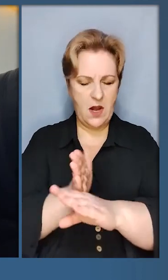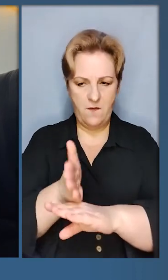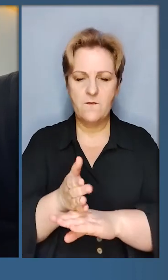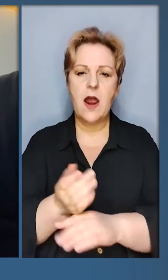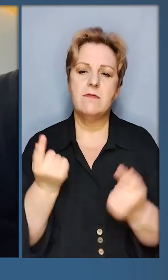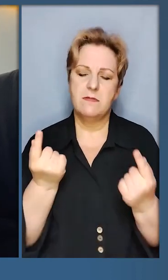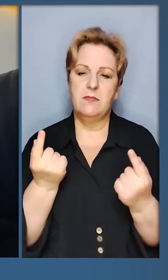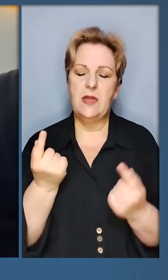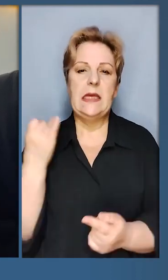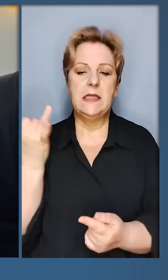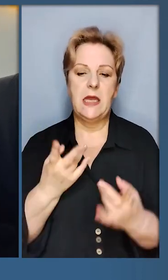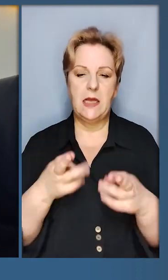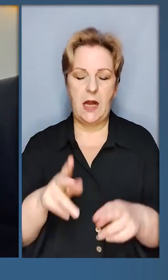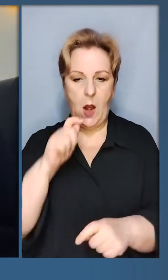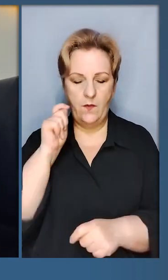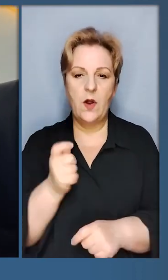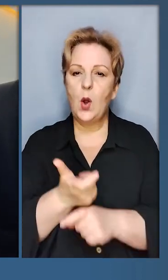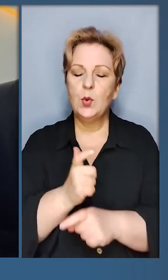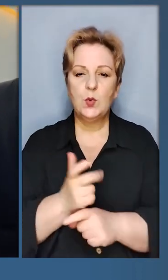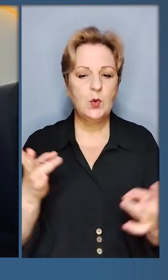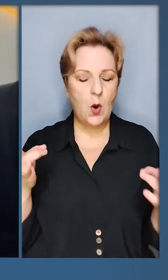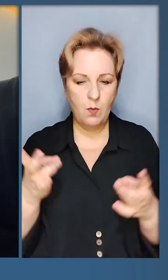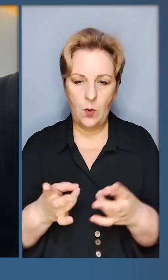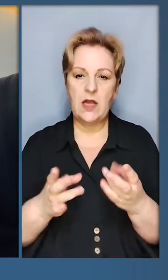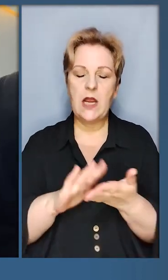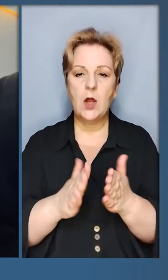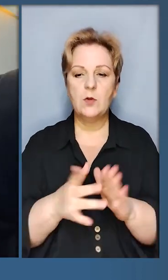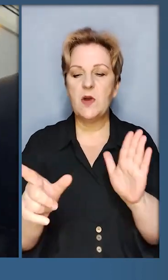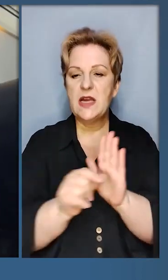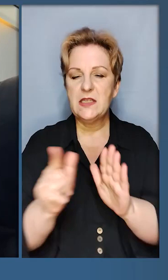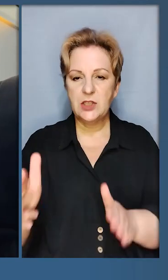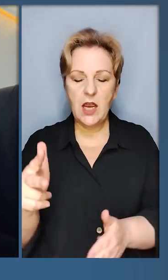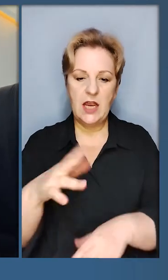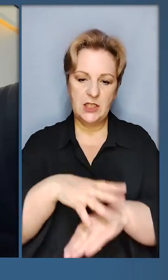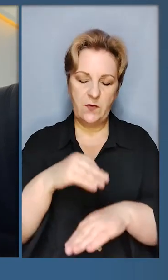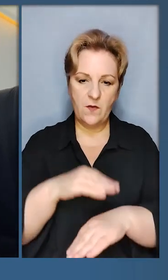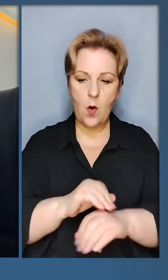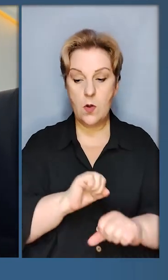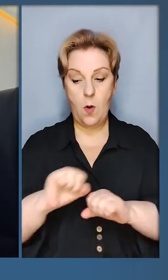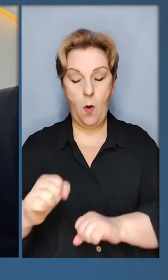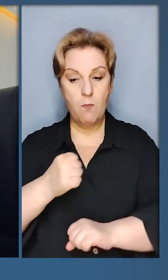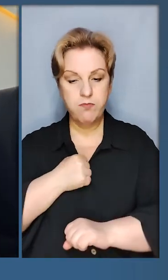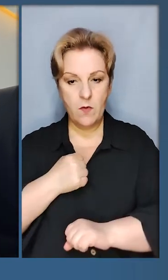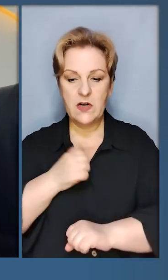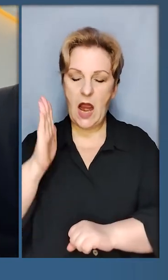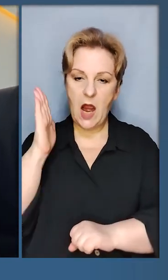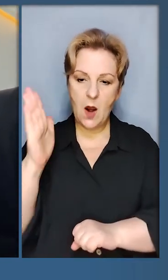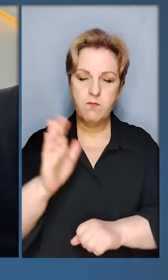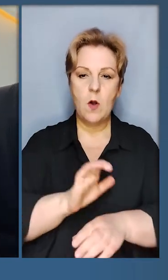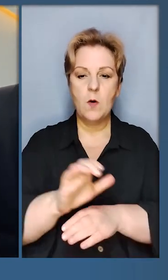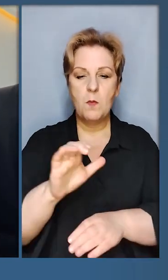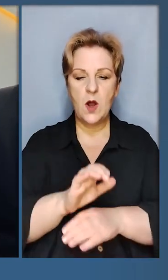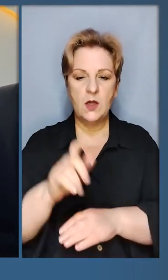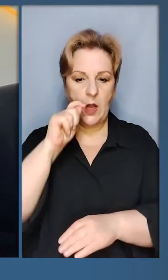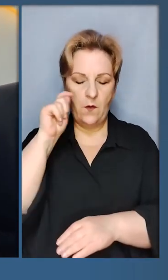для України. Дуже потрібні домовленості зі Швецією, зокрема оборонні. Будемо